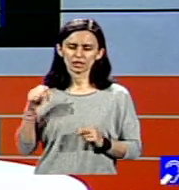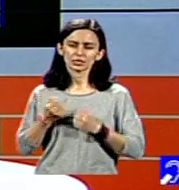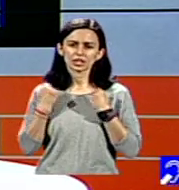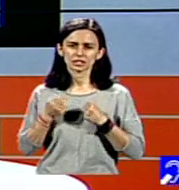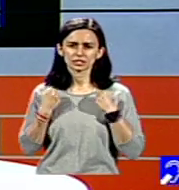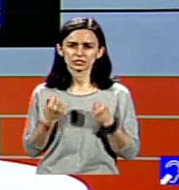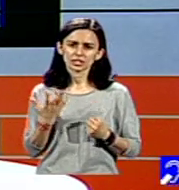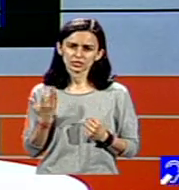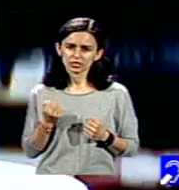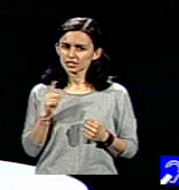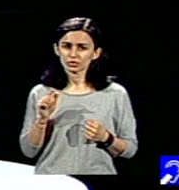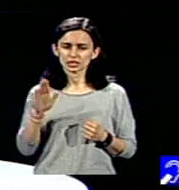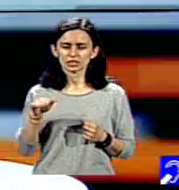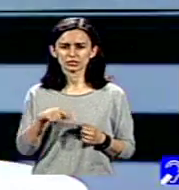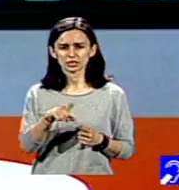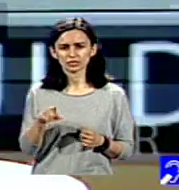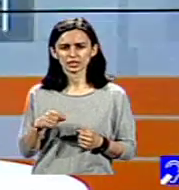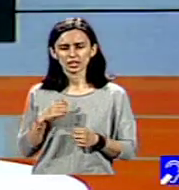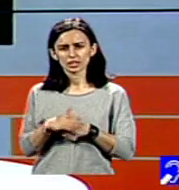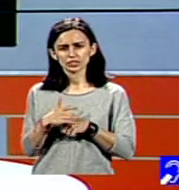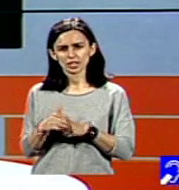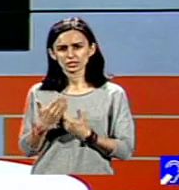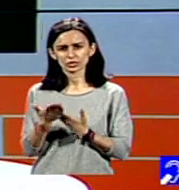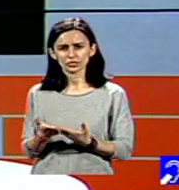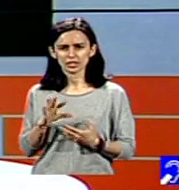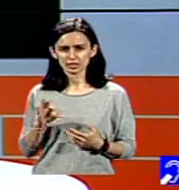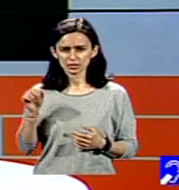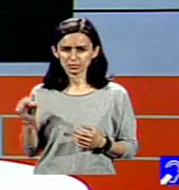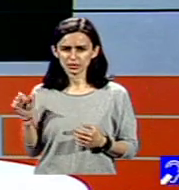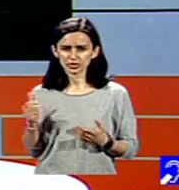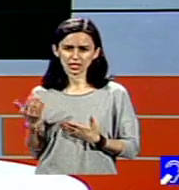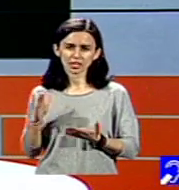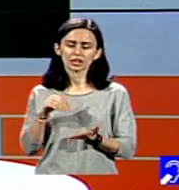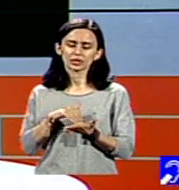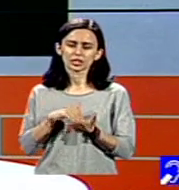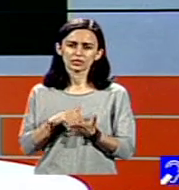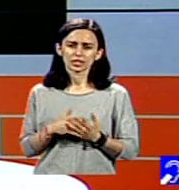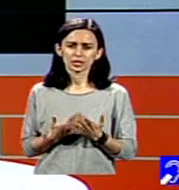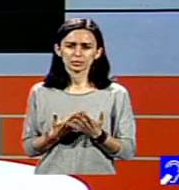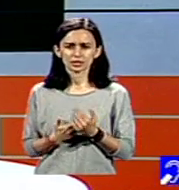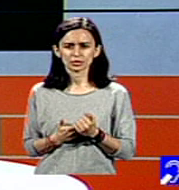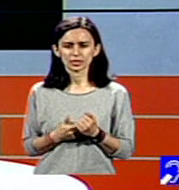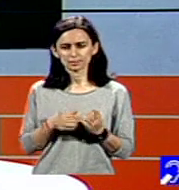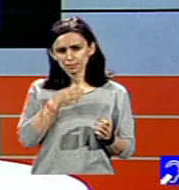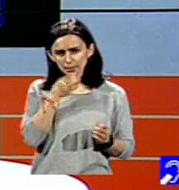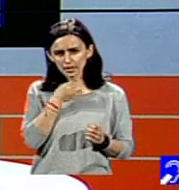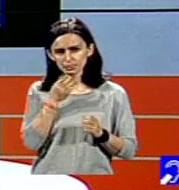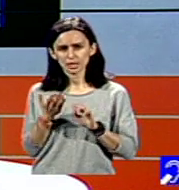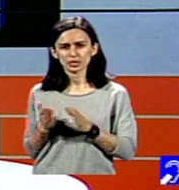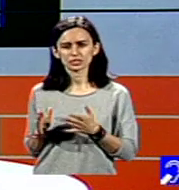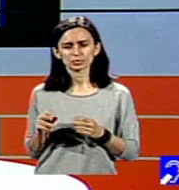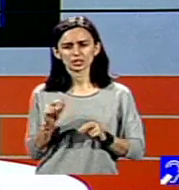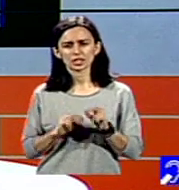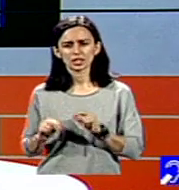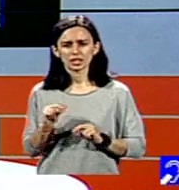încercați acum să dați altora, aflați în nevoie, pentru că despre asta este vorba. Vă spuneam la începutul intervenției noastre, doamnelor, domnilor, Asociația Down